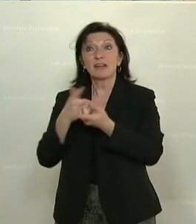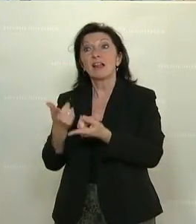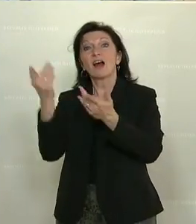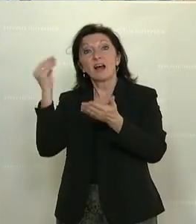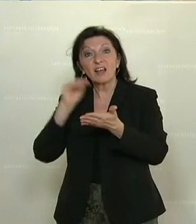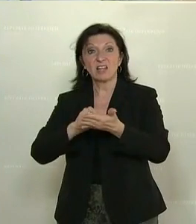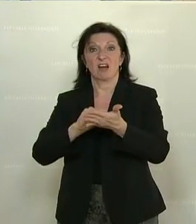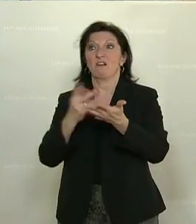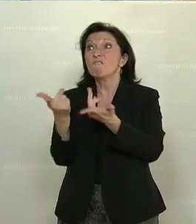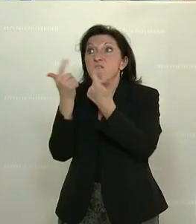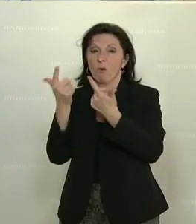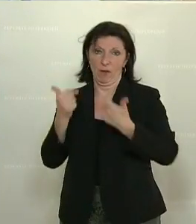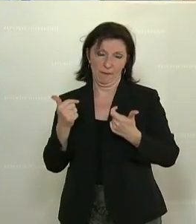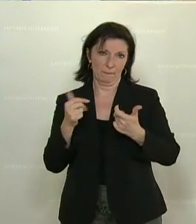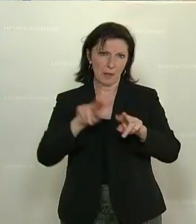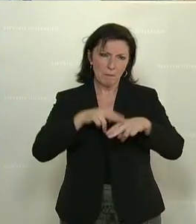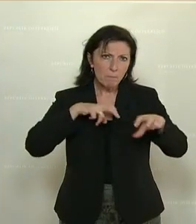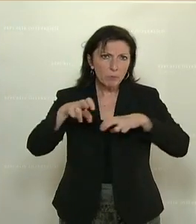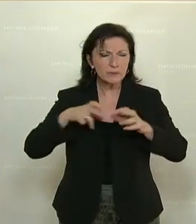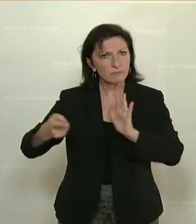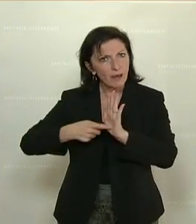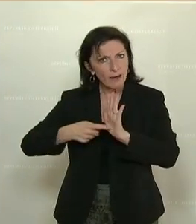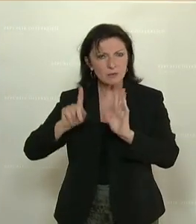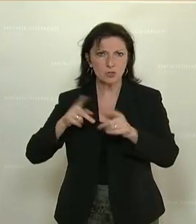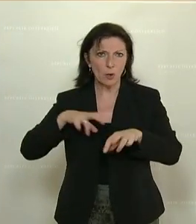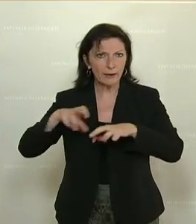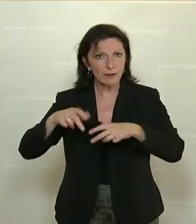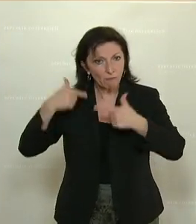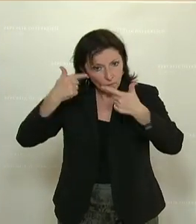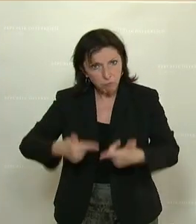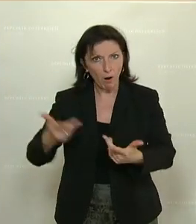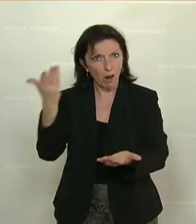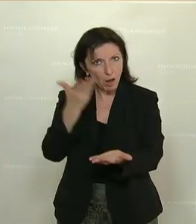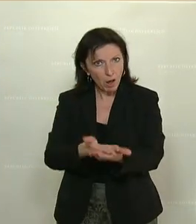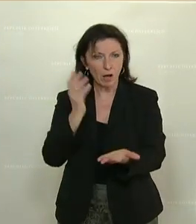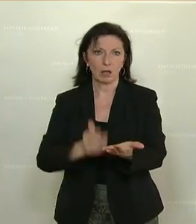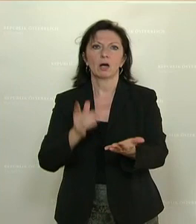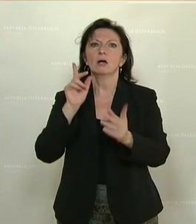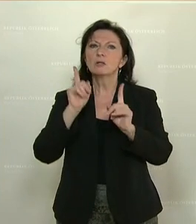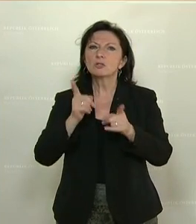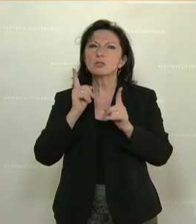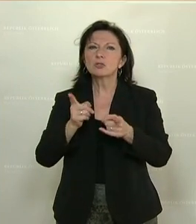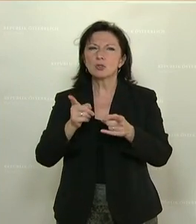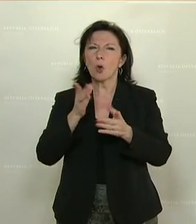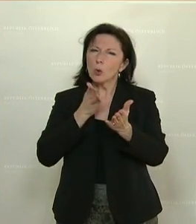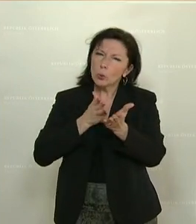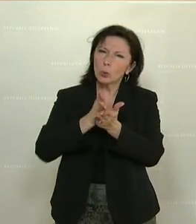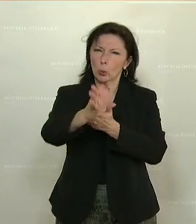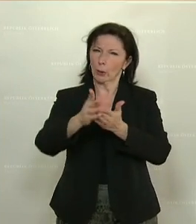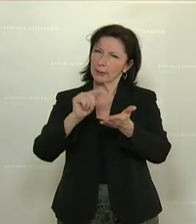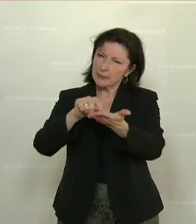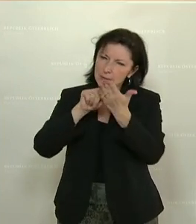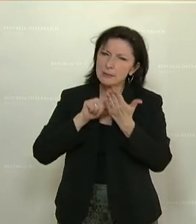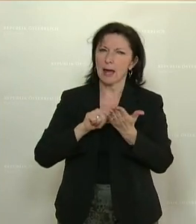Die Bundesregierung wird aufgefordert, eine Regierungsvorlage vorzulegen, die eine lückenlose Herkunftskennzeichnung von